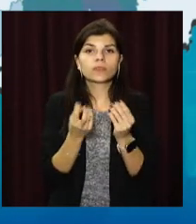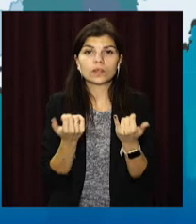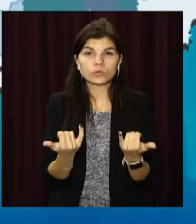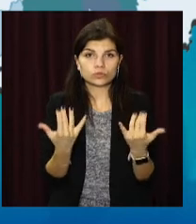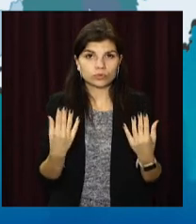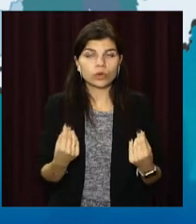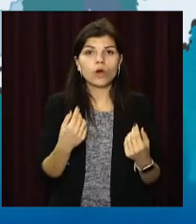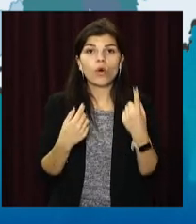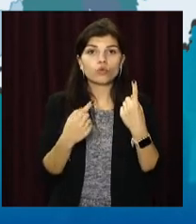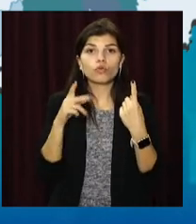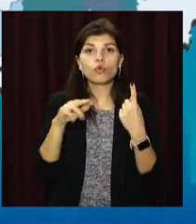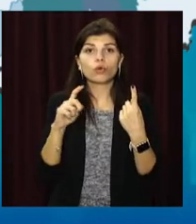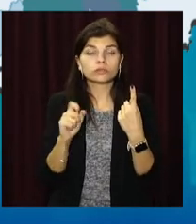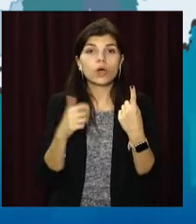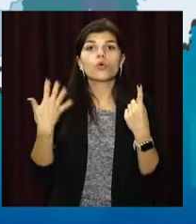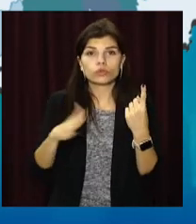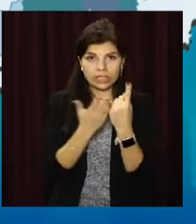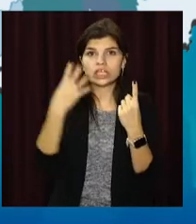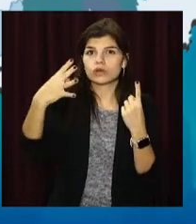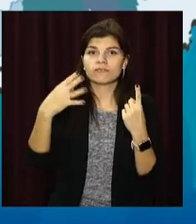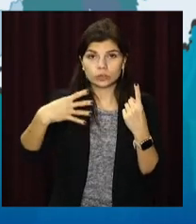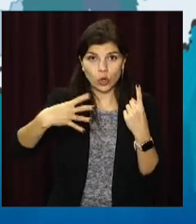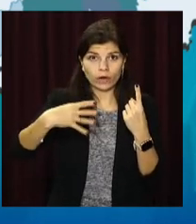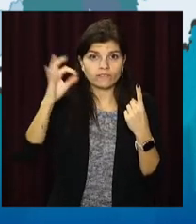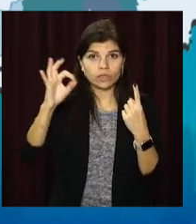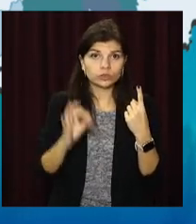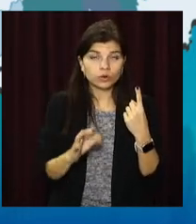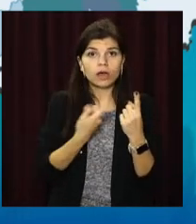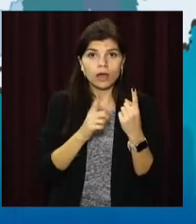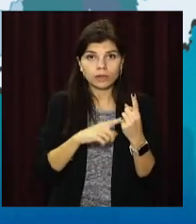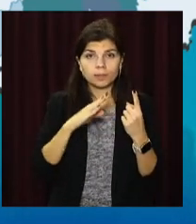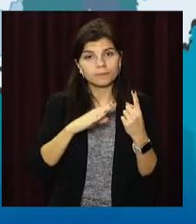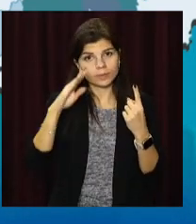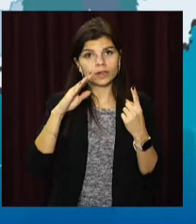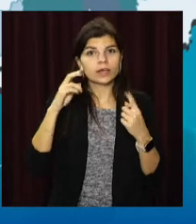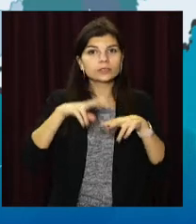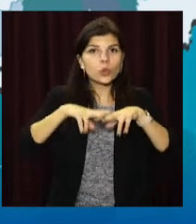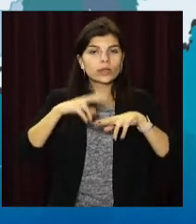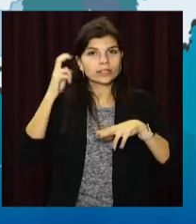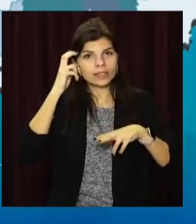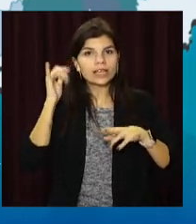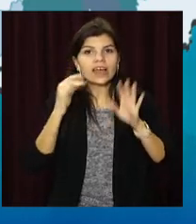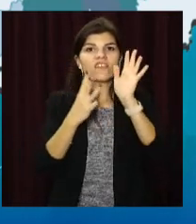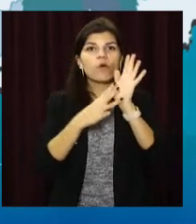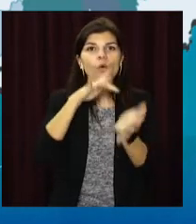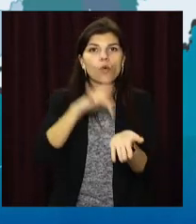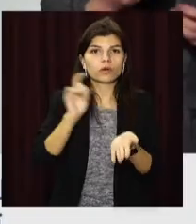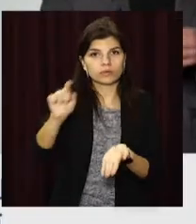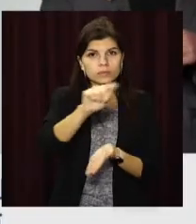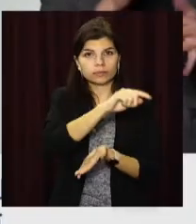принаймні одну дозу вакцини мають 40% людей. Цю позначку перетнуло в столиці та восьми регіонах.